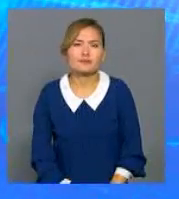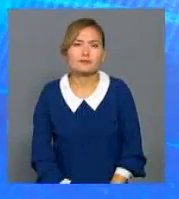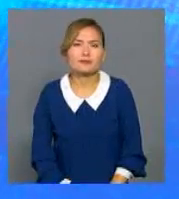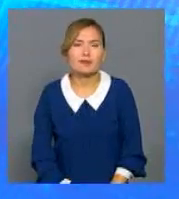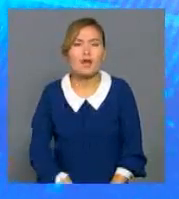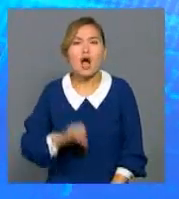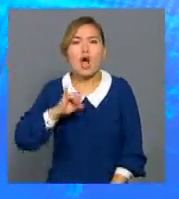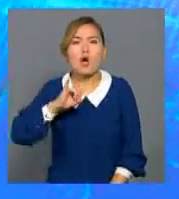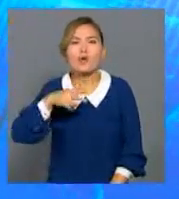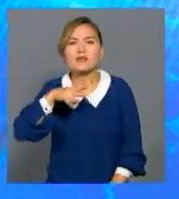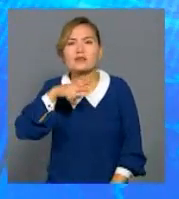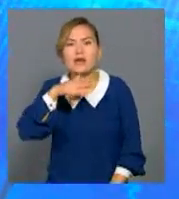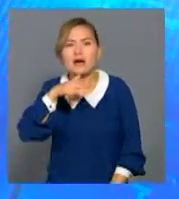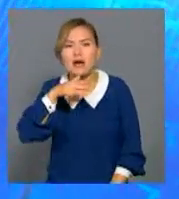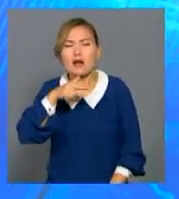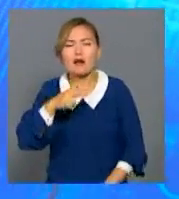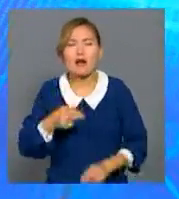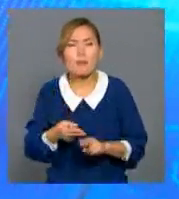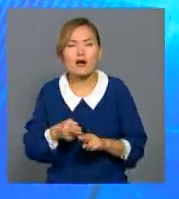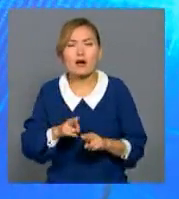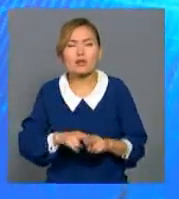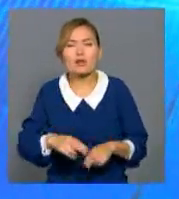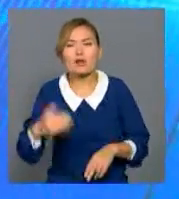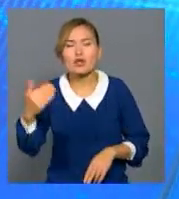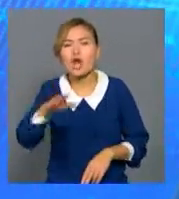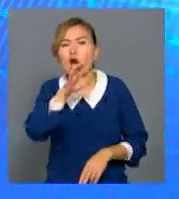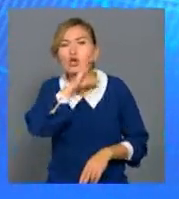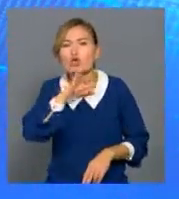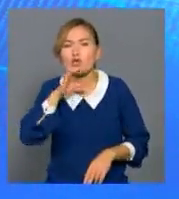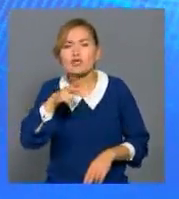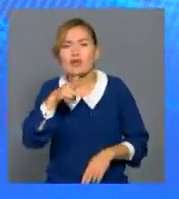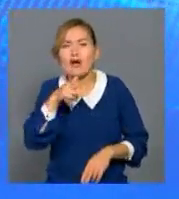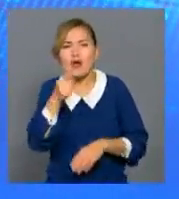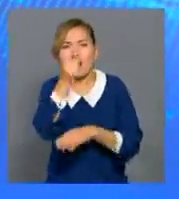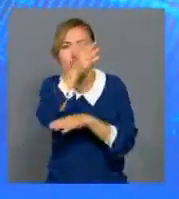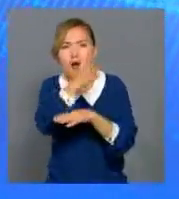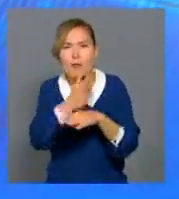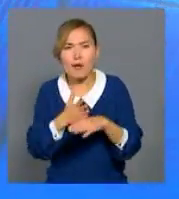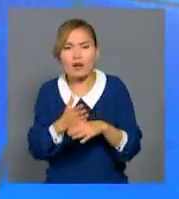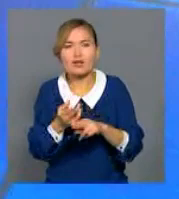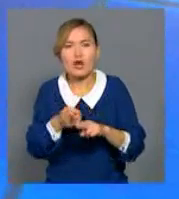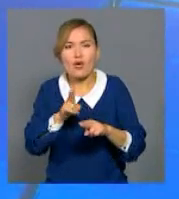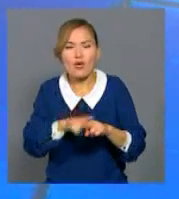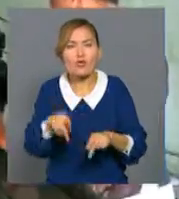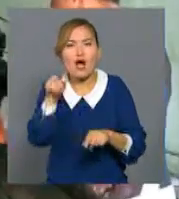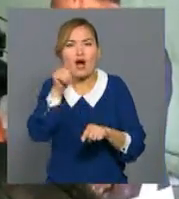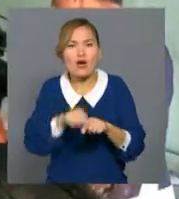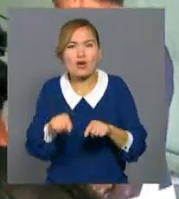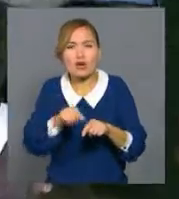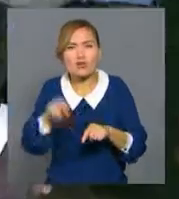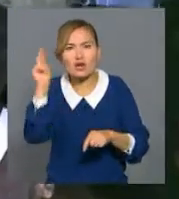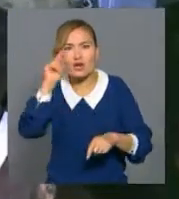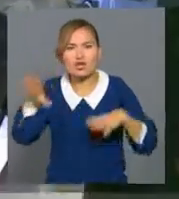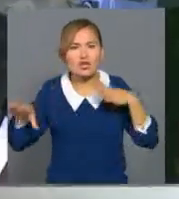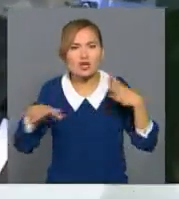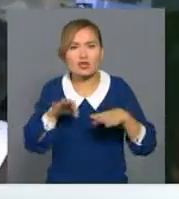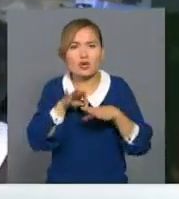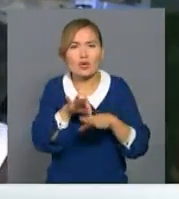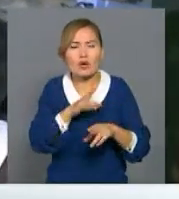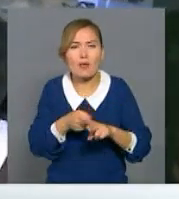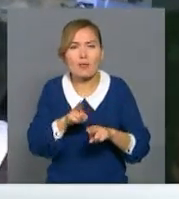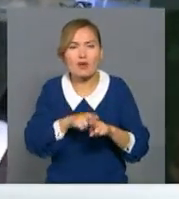Оң үстіккөре Пхенияның ядралық қаруды сынақтан өткізуіне байланысты баллистикалық зымыранмен әскери жаттығы өткізді.